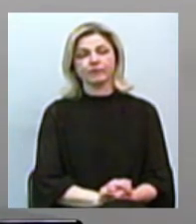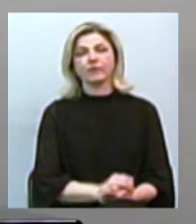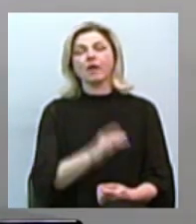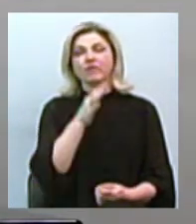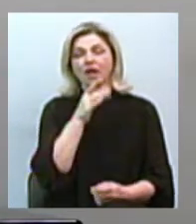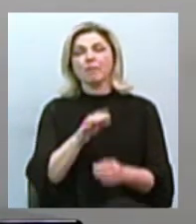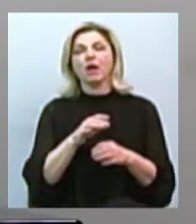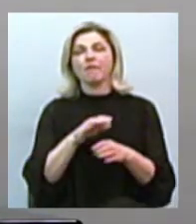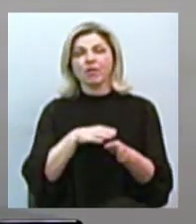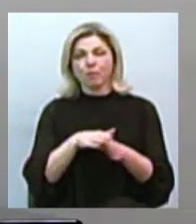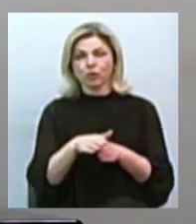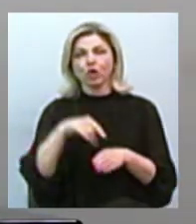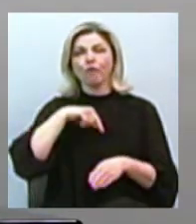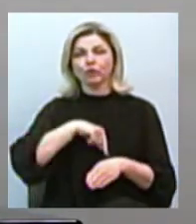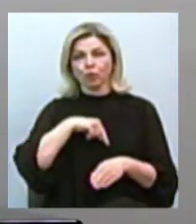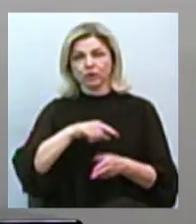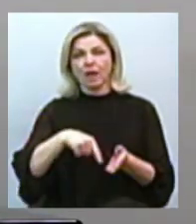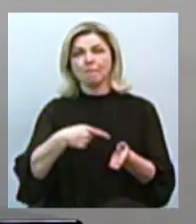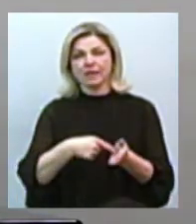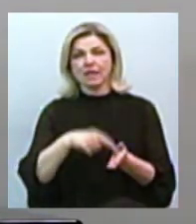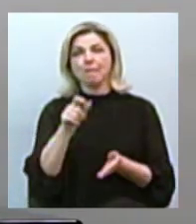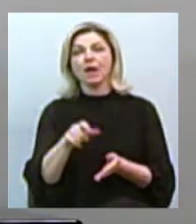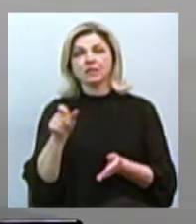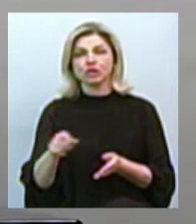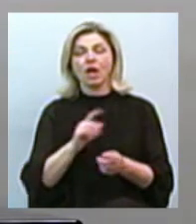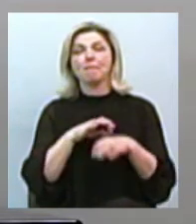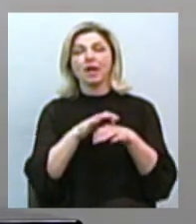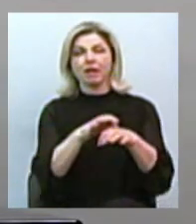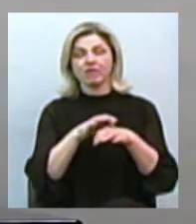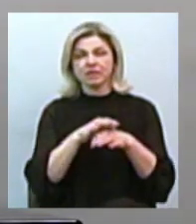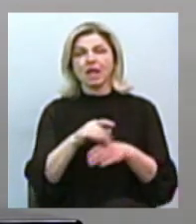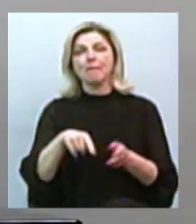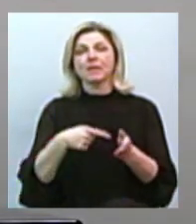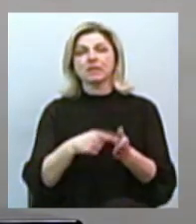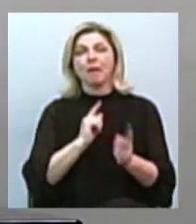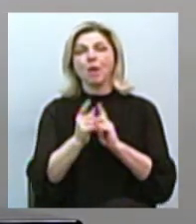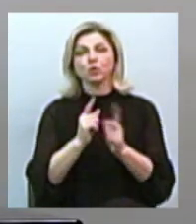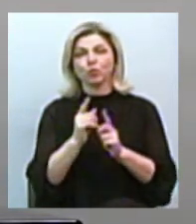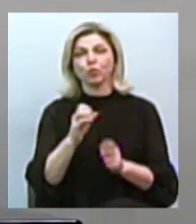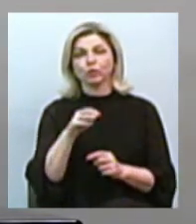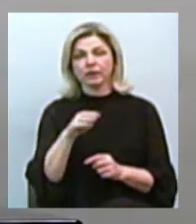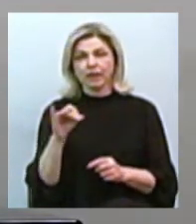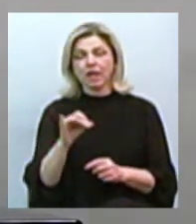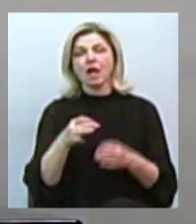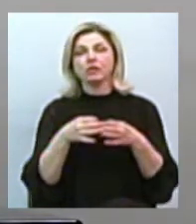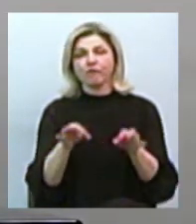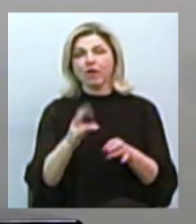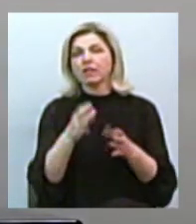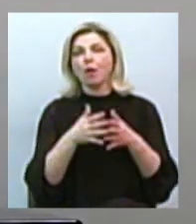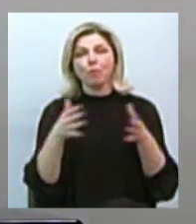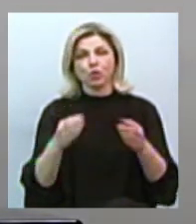внутрішньоміських пасажирських перевезень на міських маршрутах дозволяється наявність не більше 10